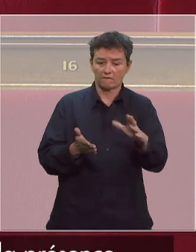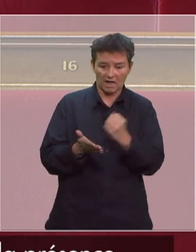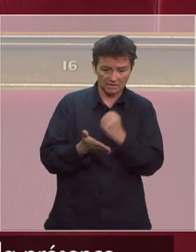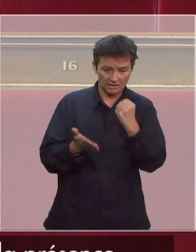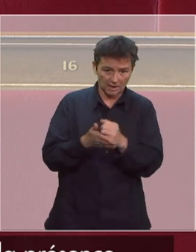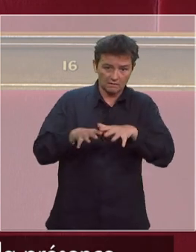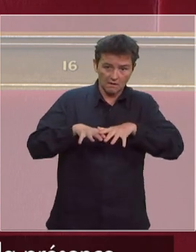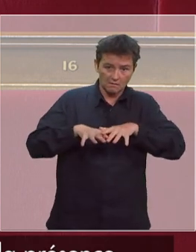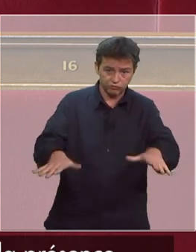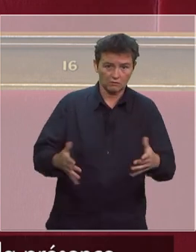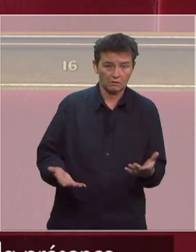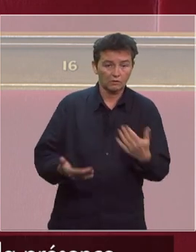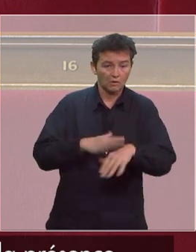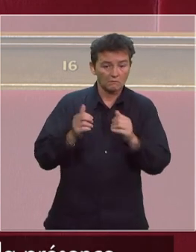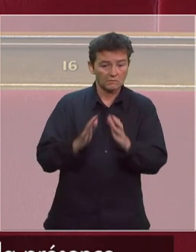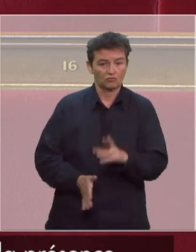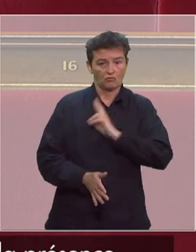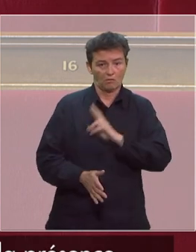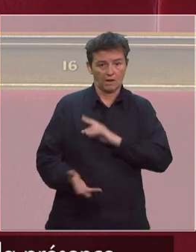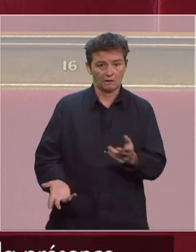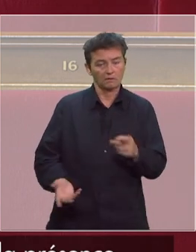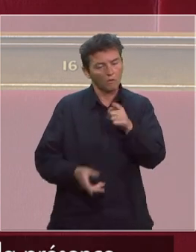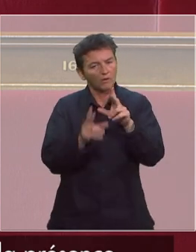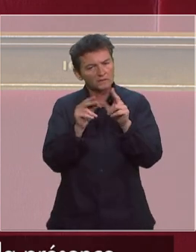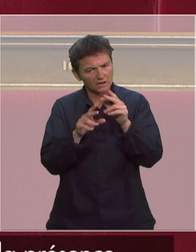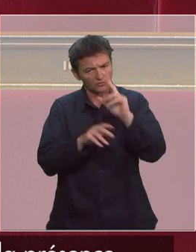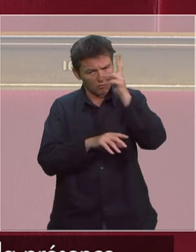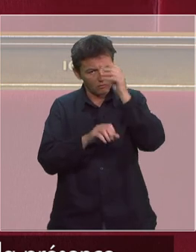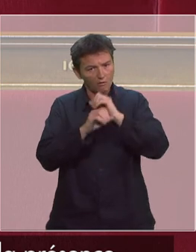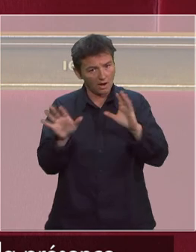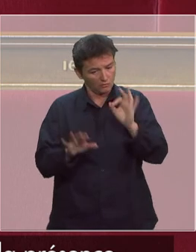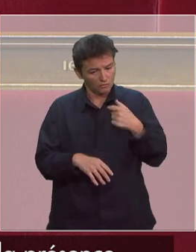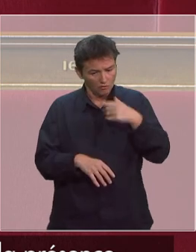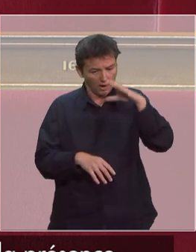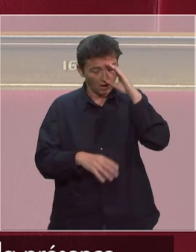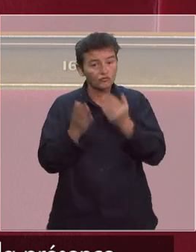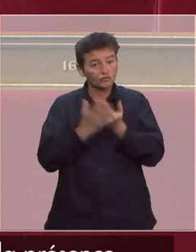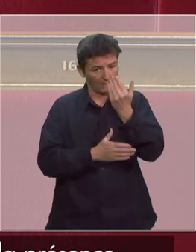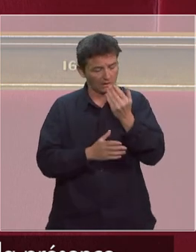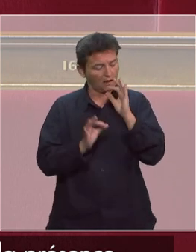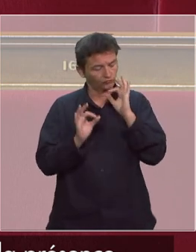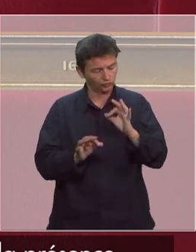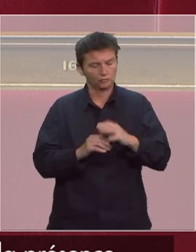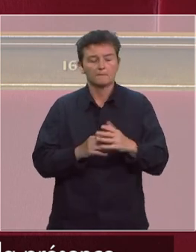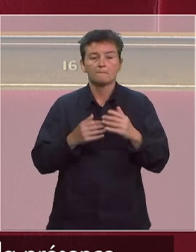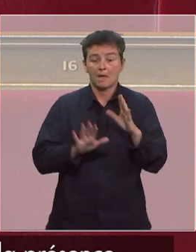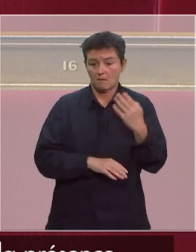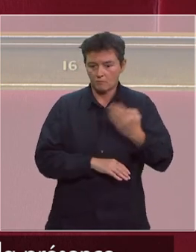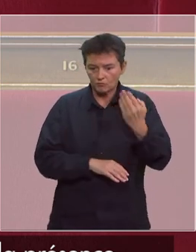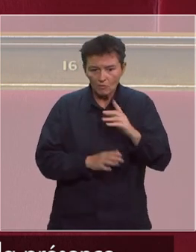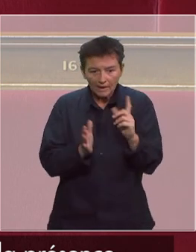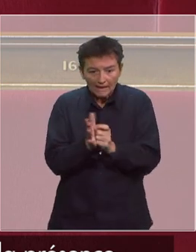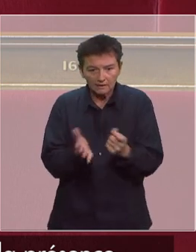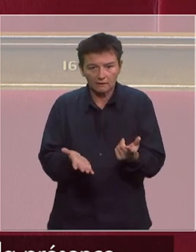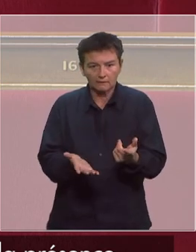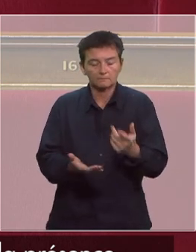déployés à une plus grande échelle dans les EHPAD parce que je comprends vos arguments. Je vous ai d'ailleurs écouté avec attention ce matin, mais nous avons besoin d'avoir des dates.